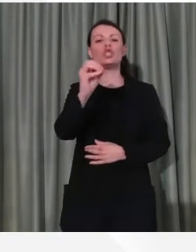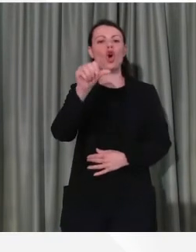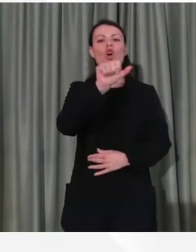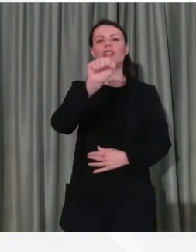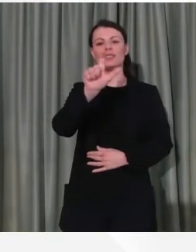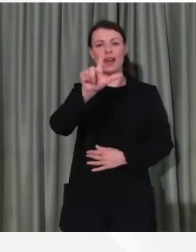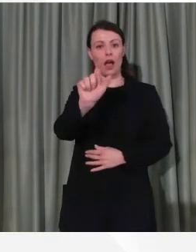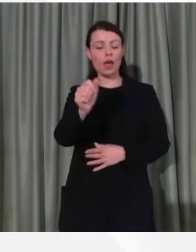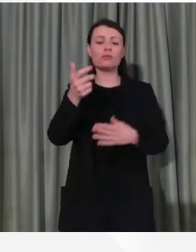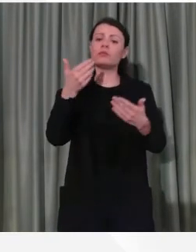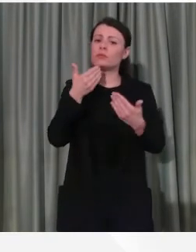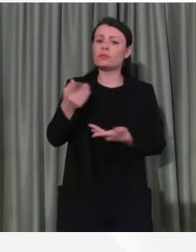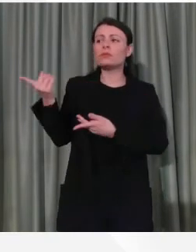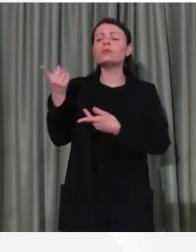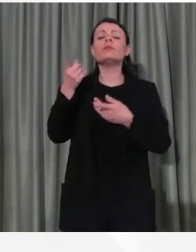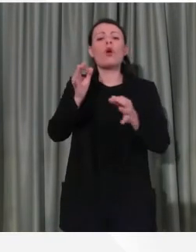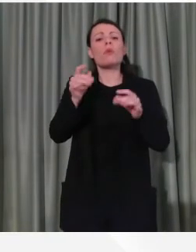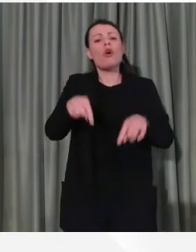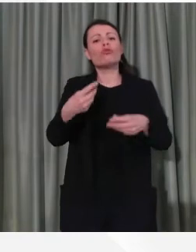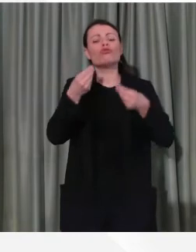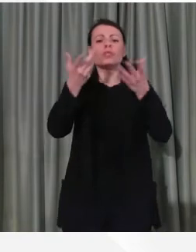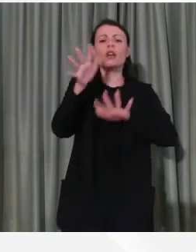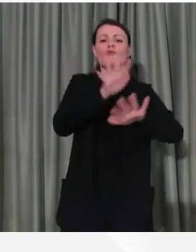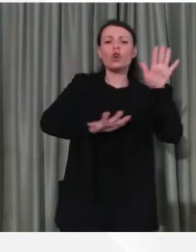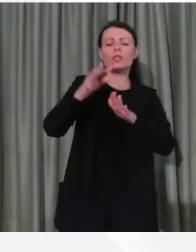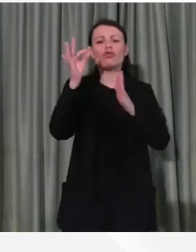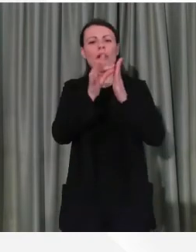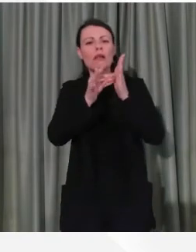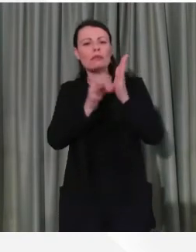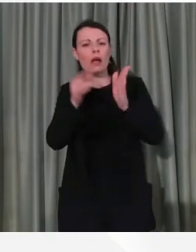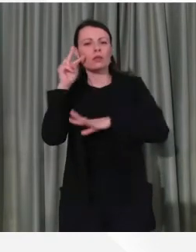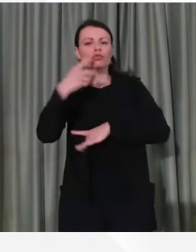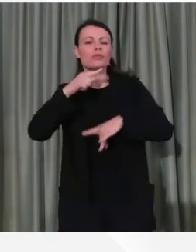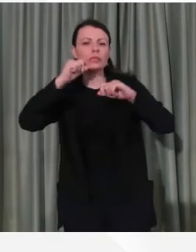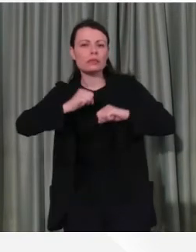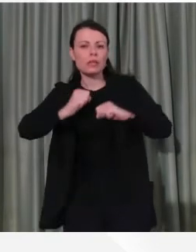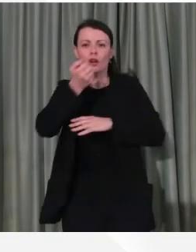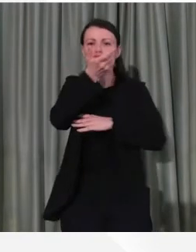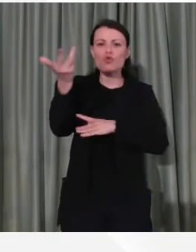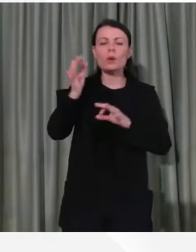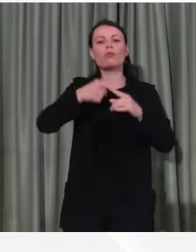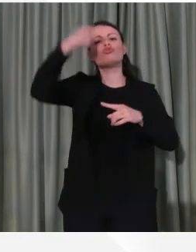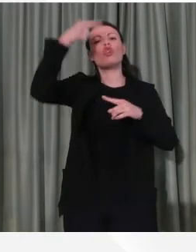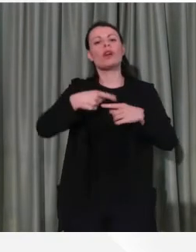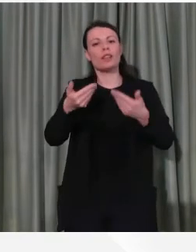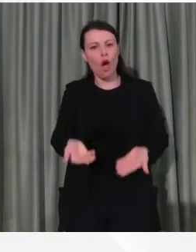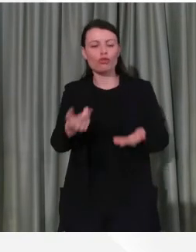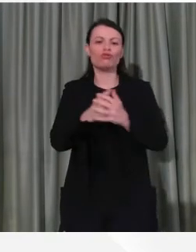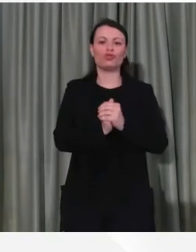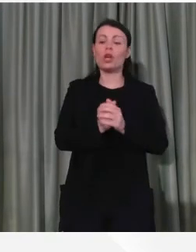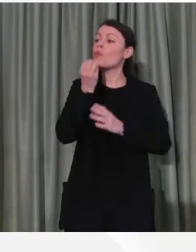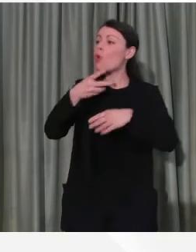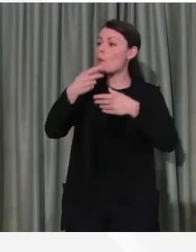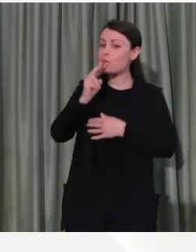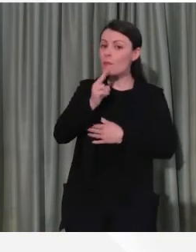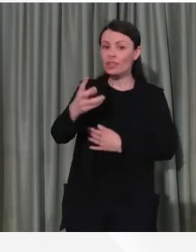informerà anche sui dati e sulle notizie di carattere sanitario relative alla giornata di oggi. Buon pomeriggio assessore. Buon